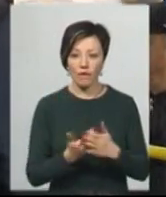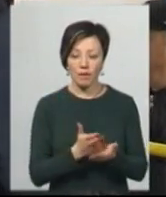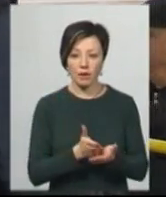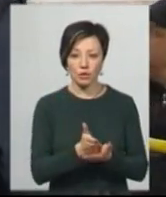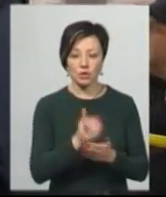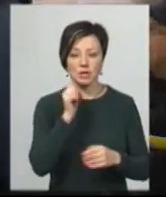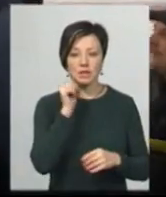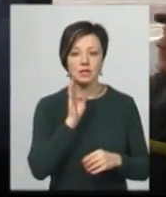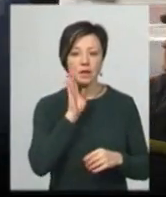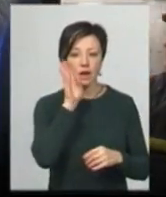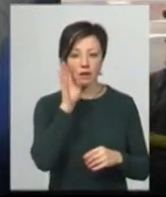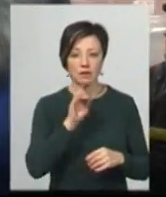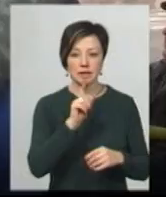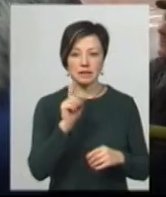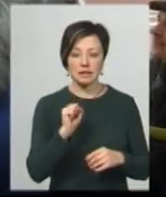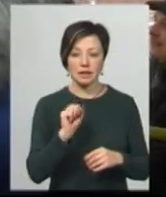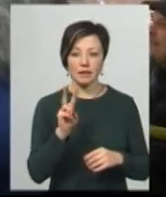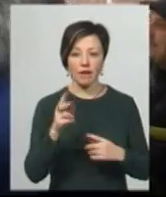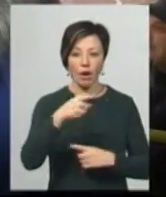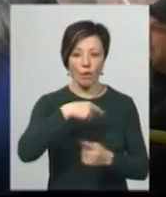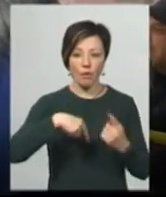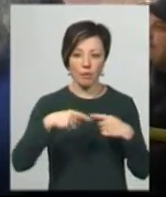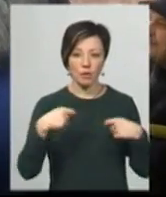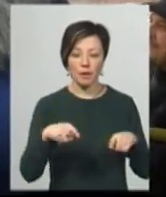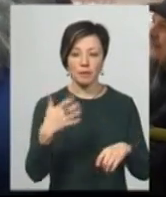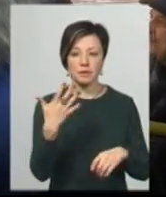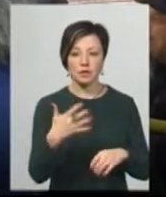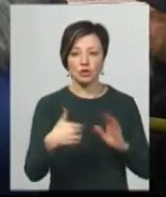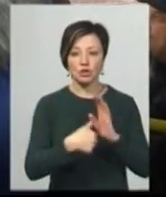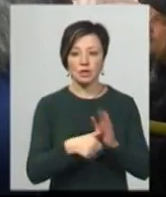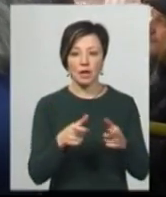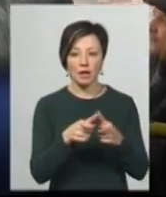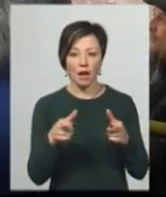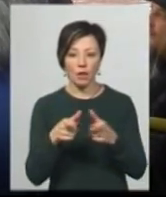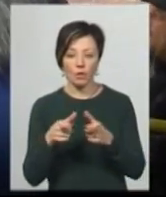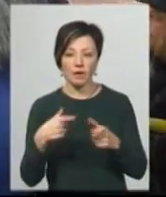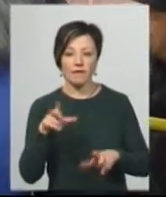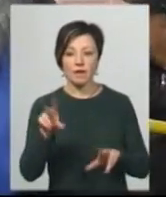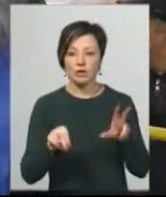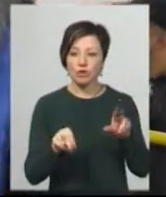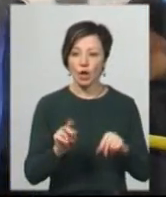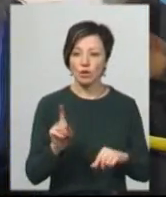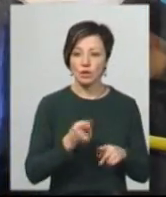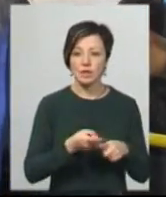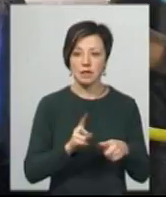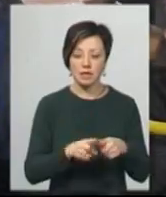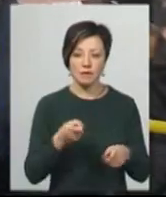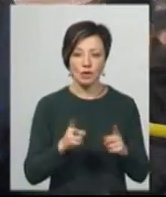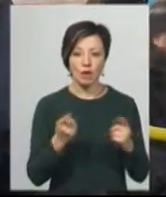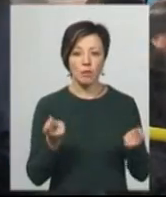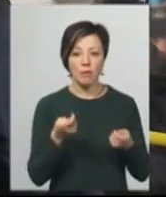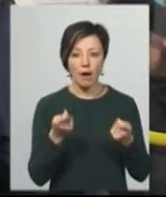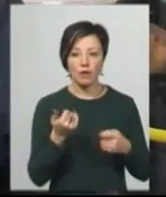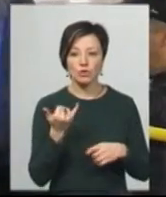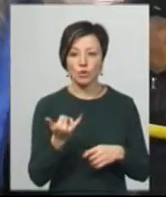Зранку за два оберти я продала б 56 столонів. Я вважаю, що це, звісно, мало, але